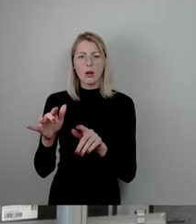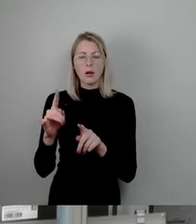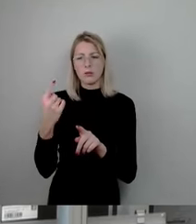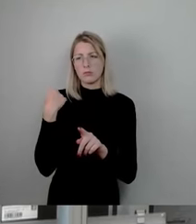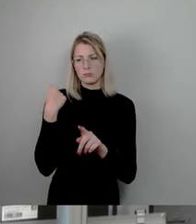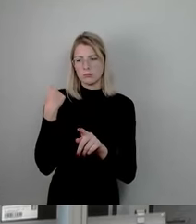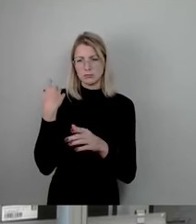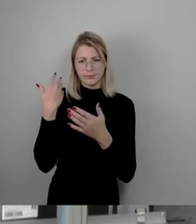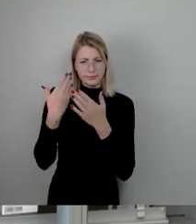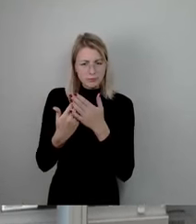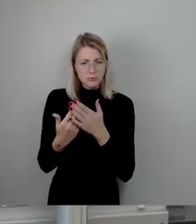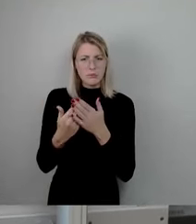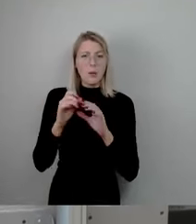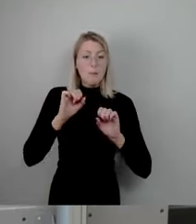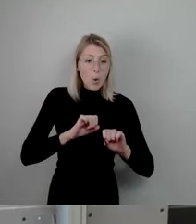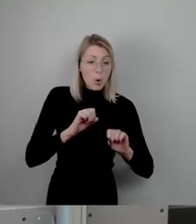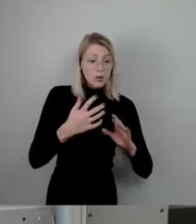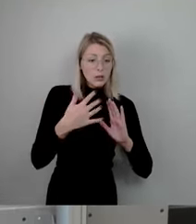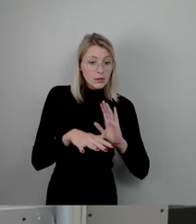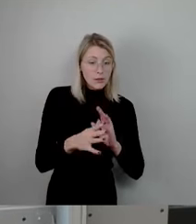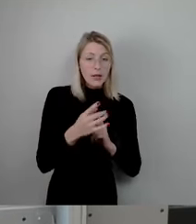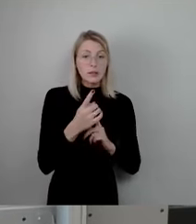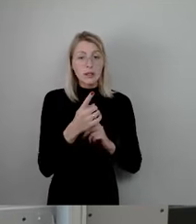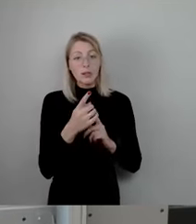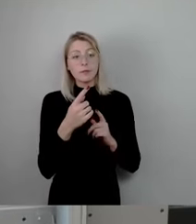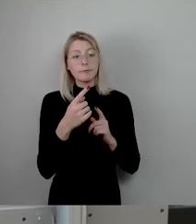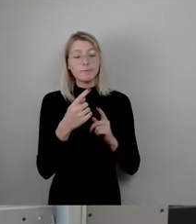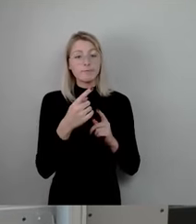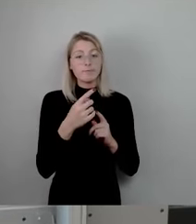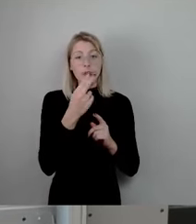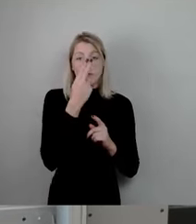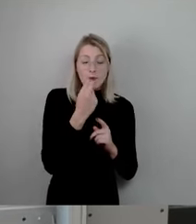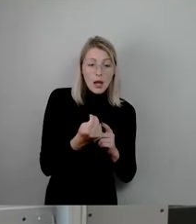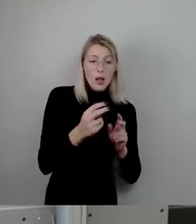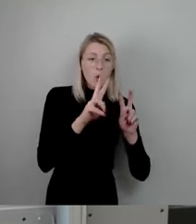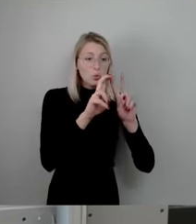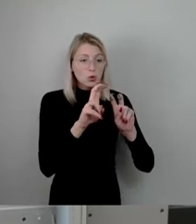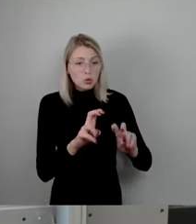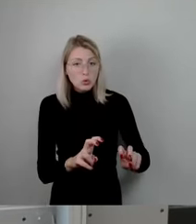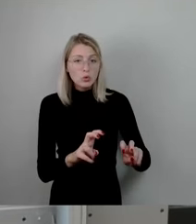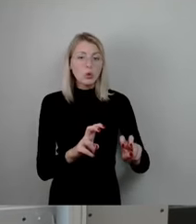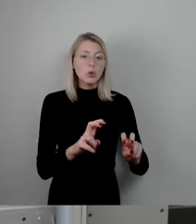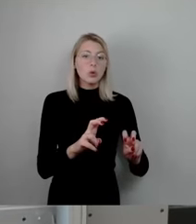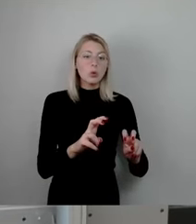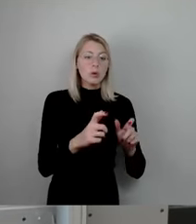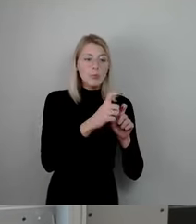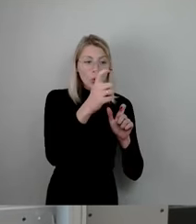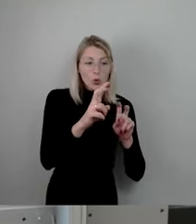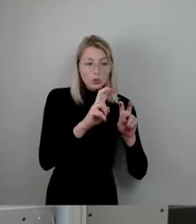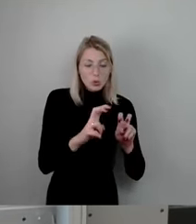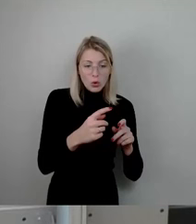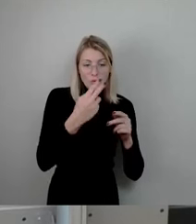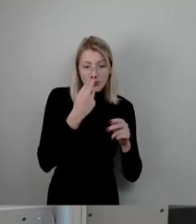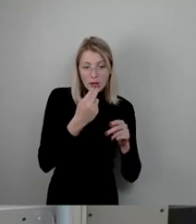möglicherweise Versäumnisse an der Untersuchung der Brücke aufgekommen